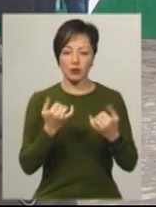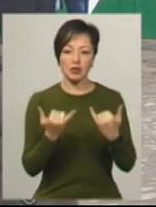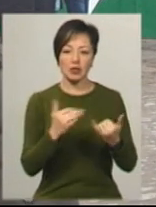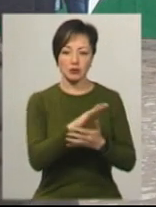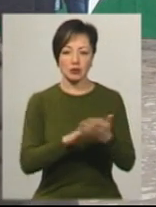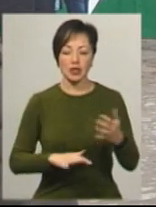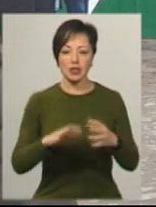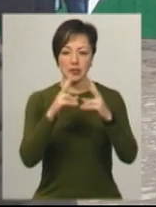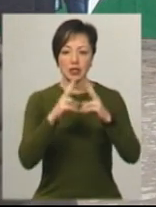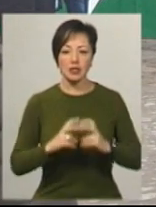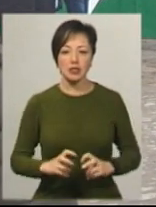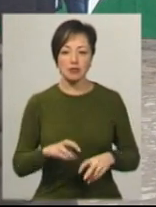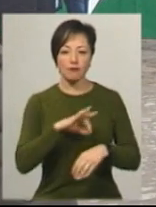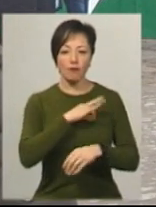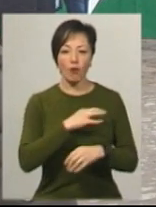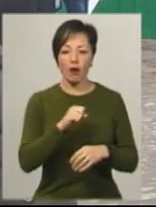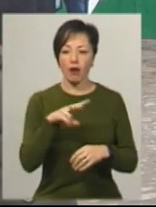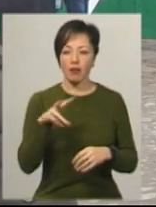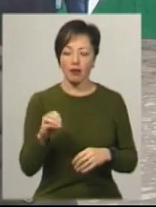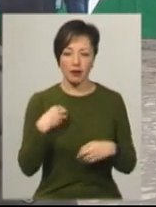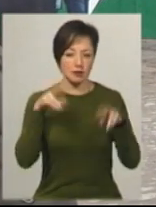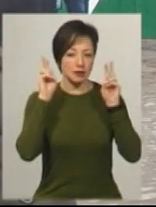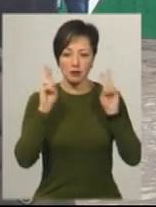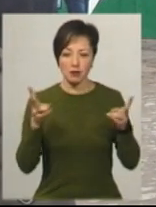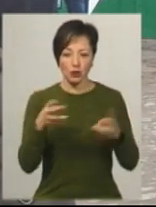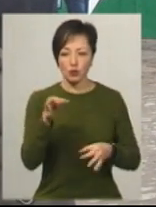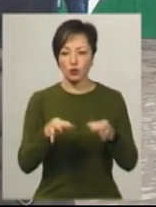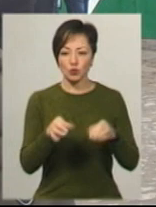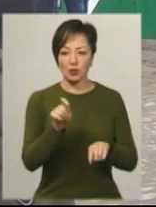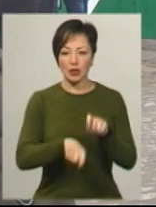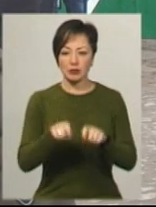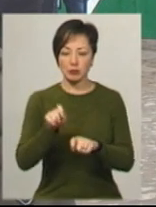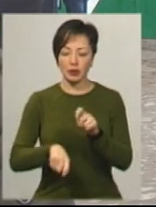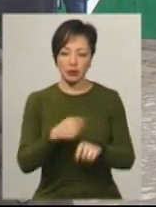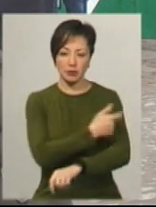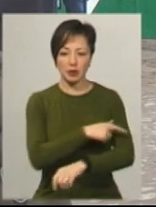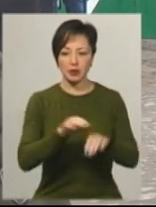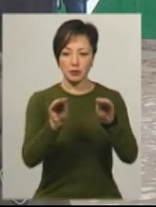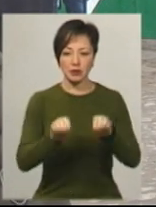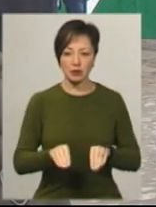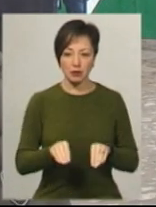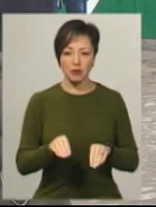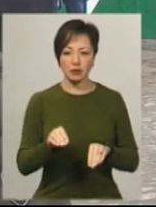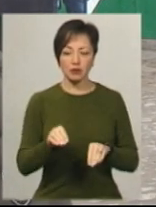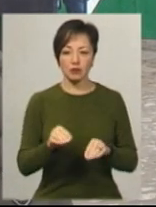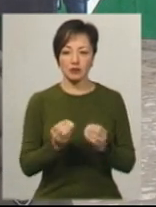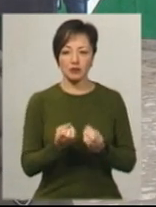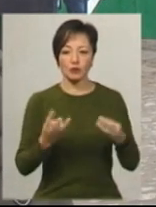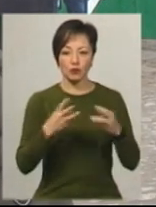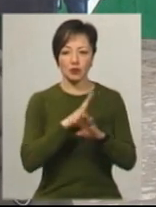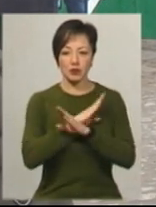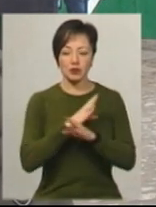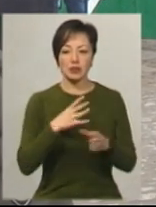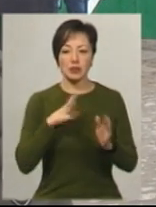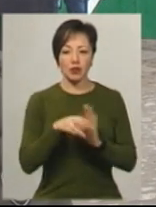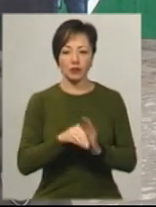слідство, але я не знаю, судмедексперт написав йому у свідоцтві про смерть, що